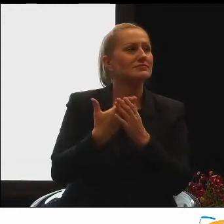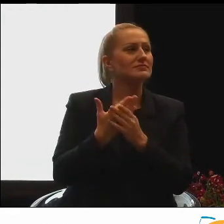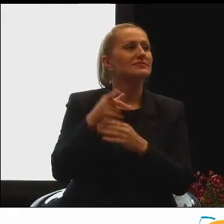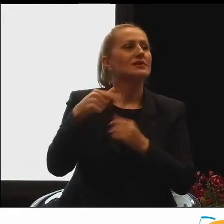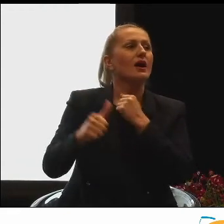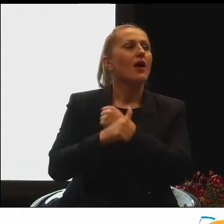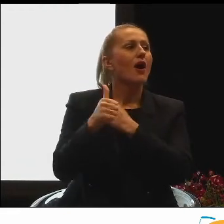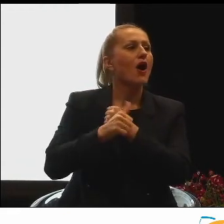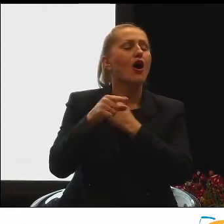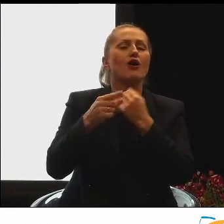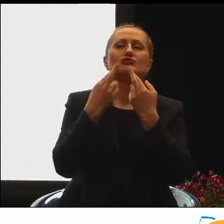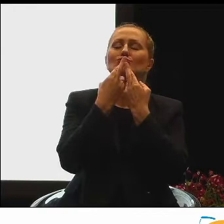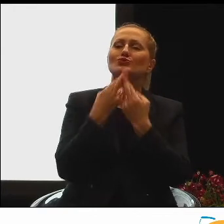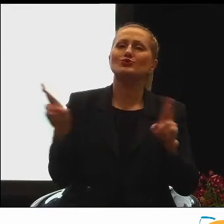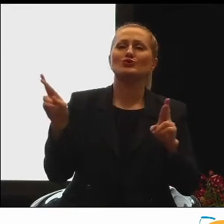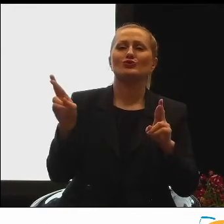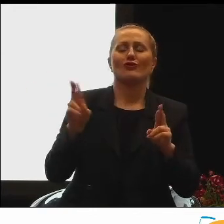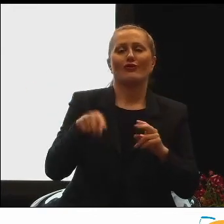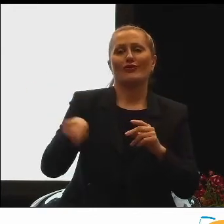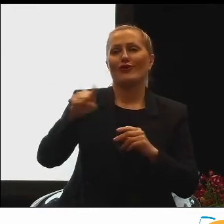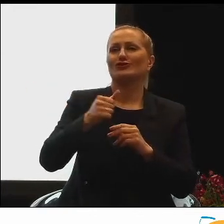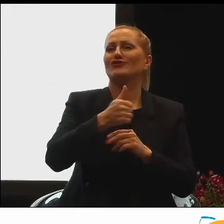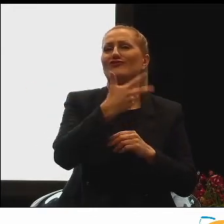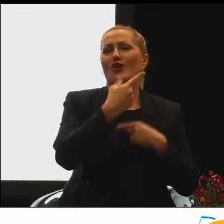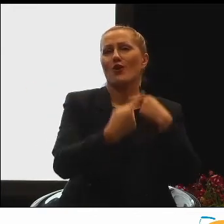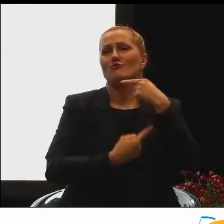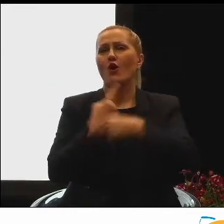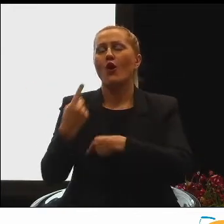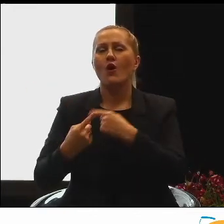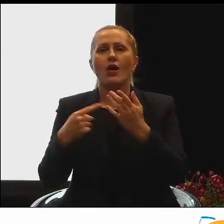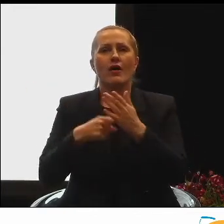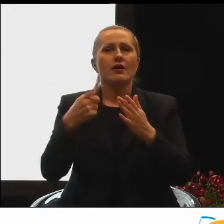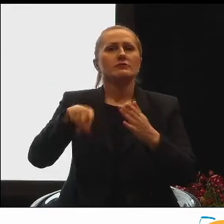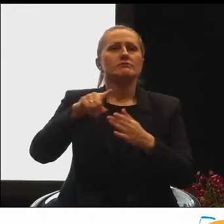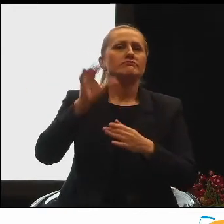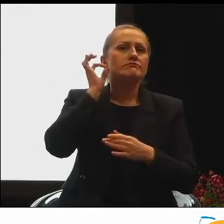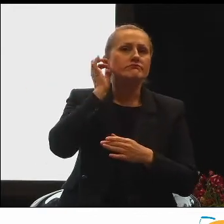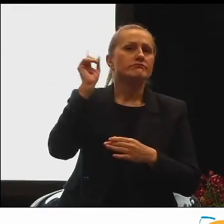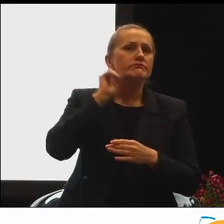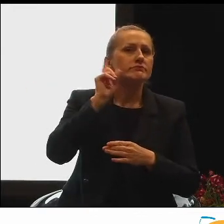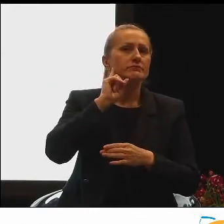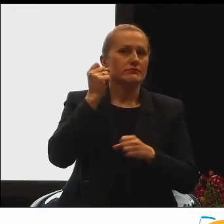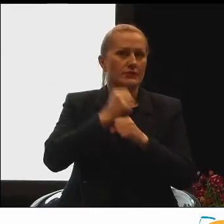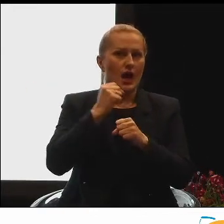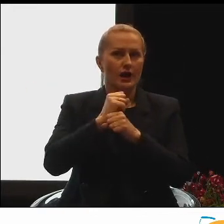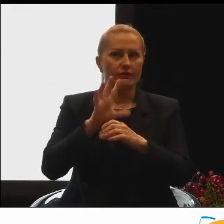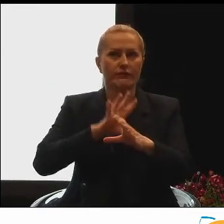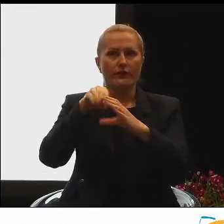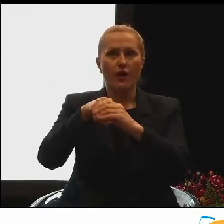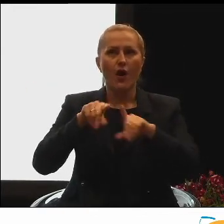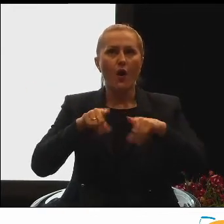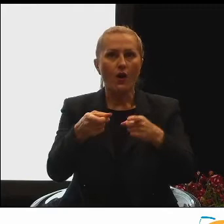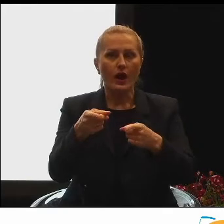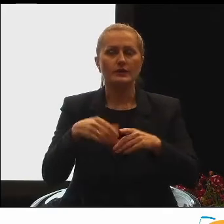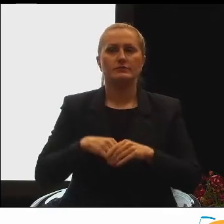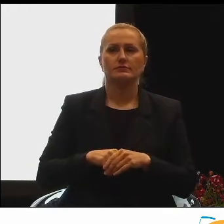o kwestie różnorodności wielopokoleniowości pracowników w organizacjach.